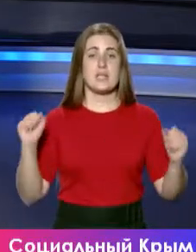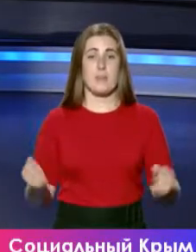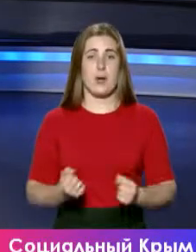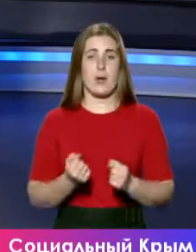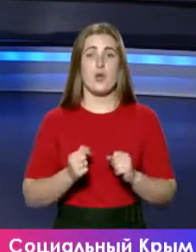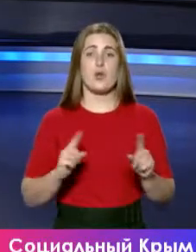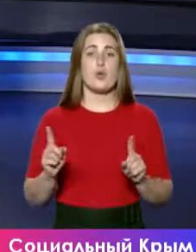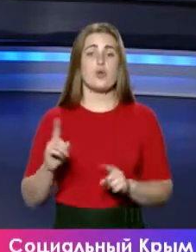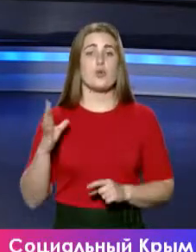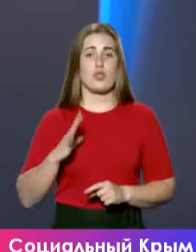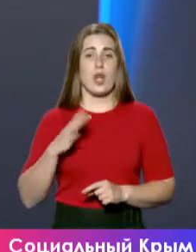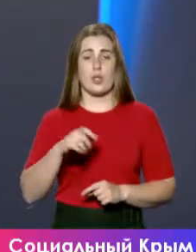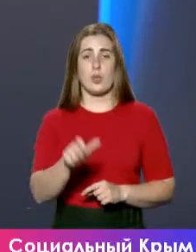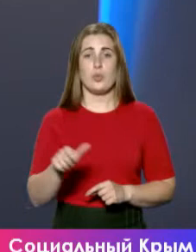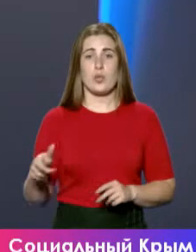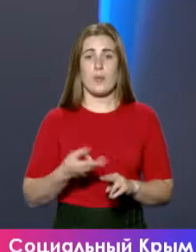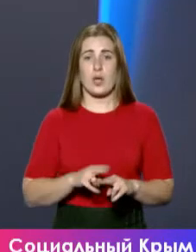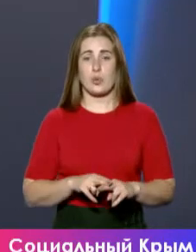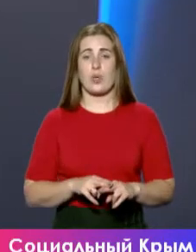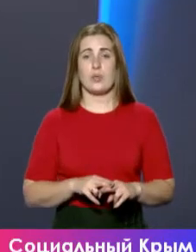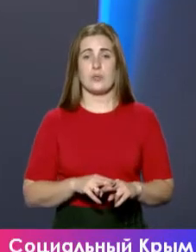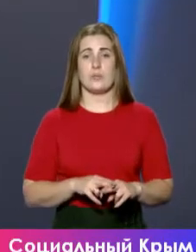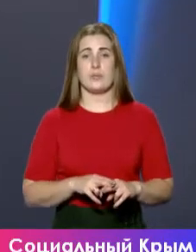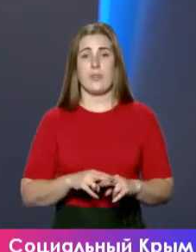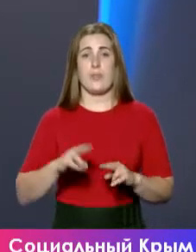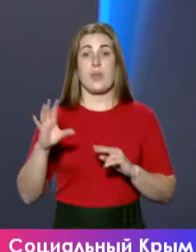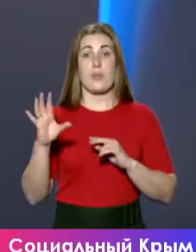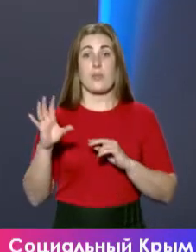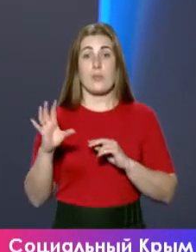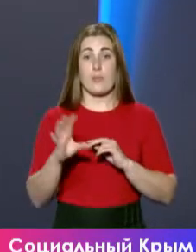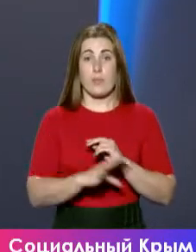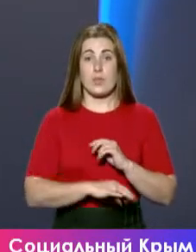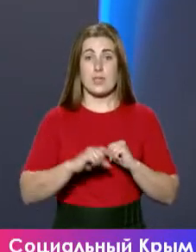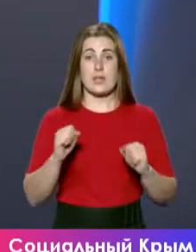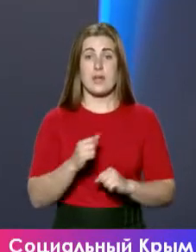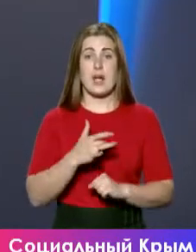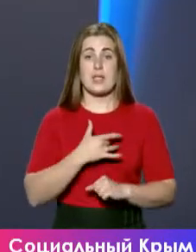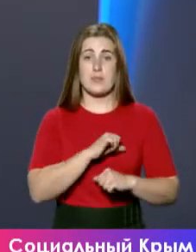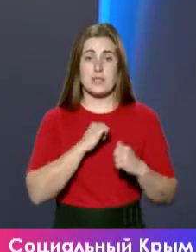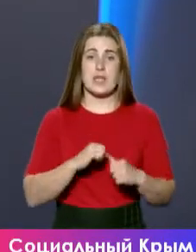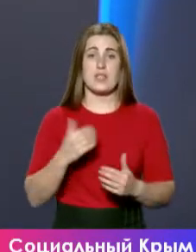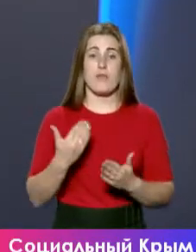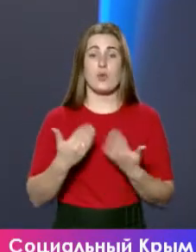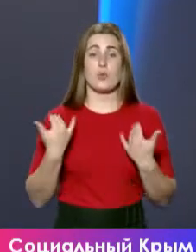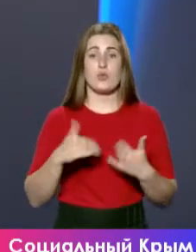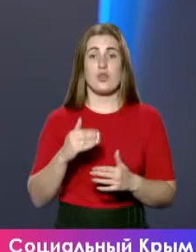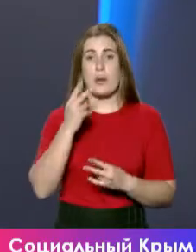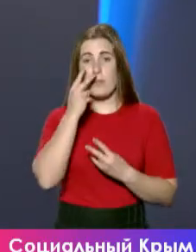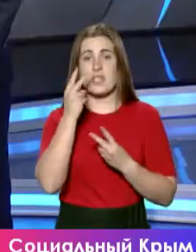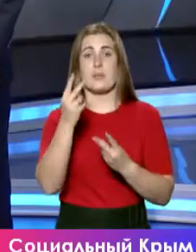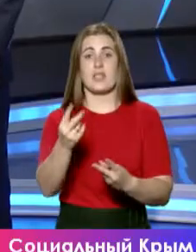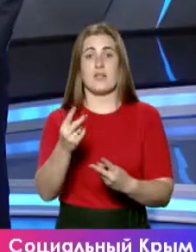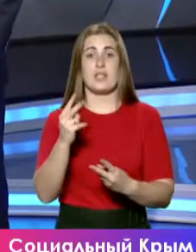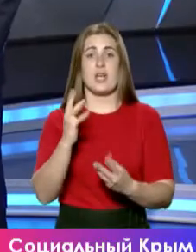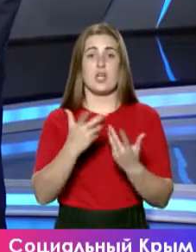Что ждать людям, которые с замиранием сердца уже начинают присматриваться к